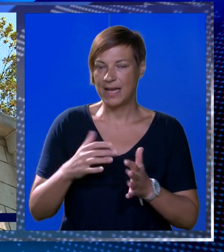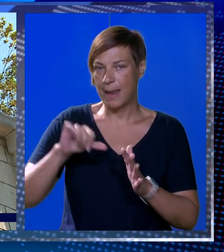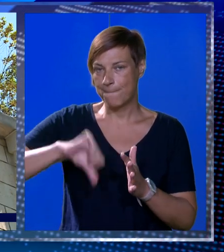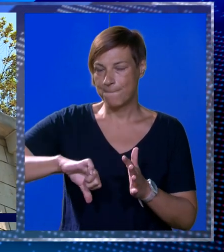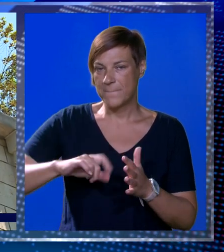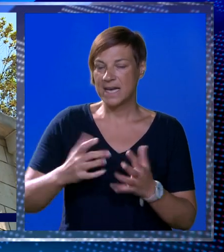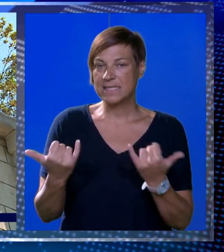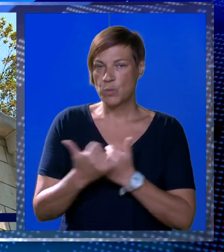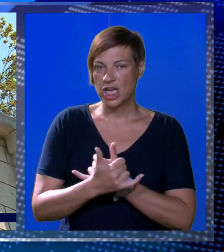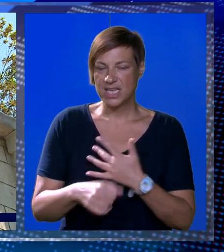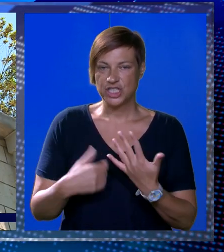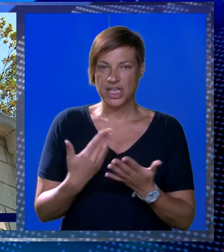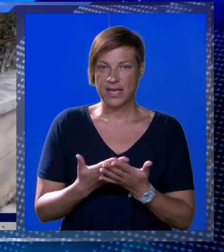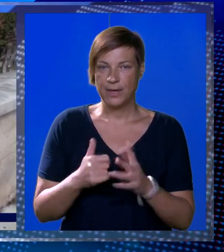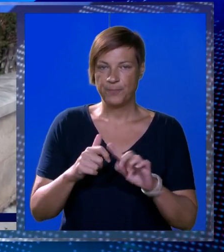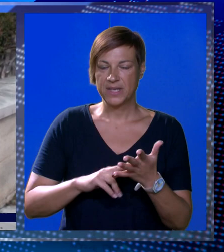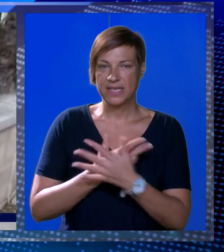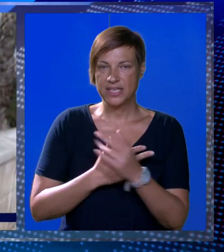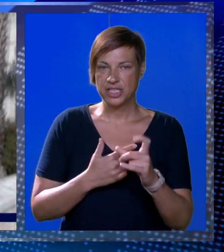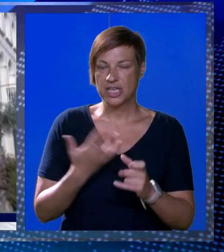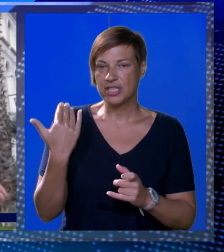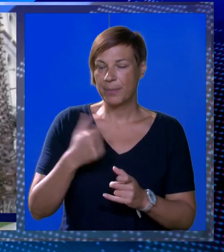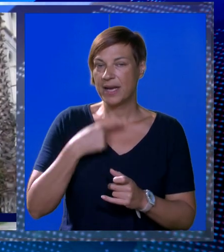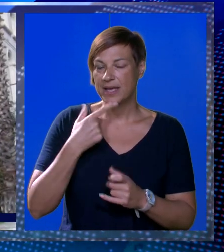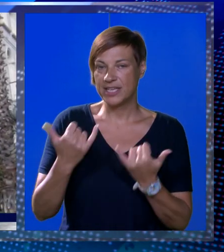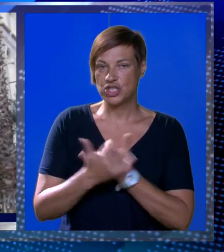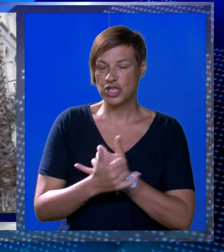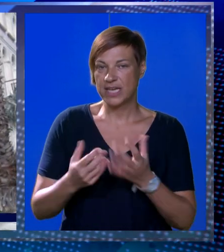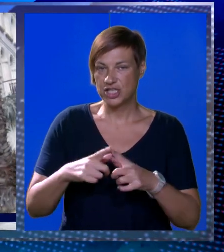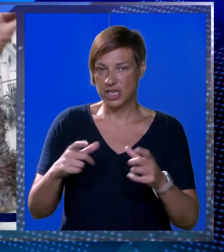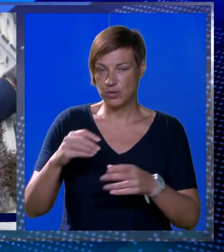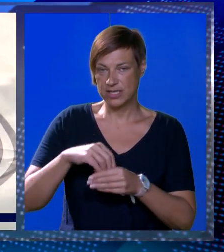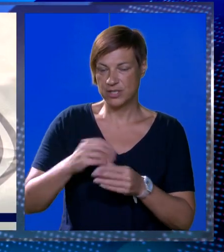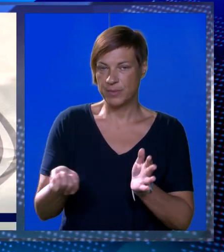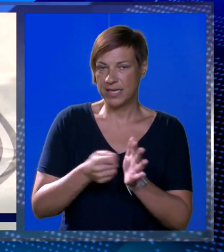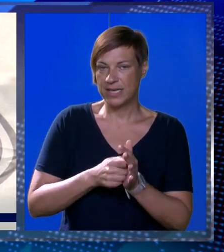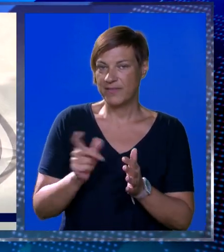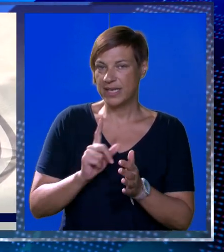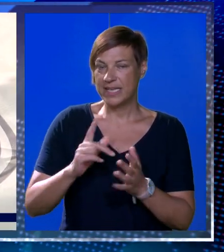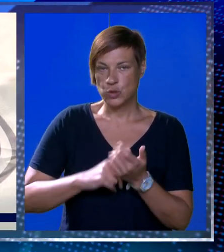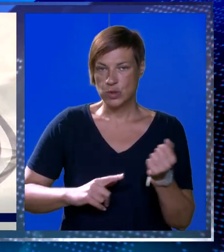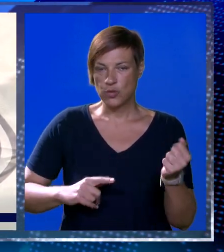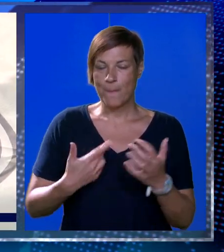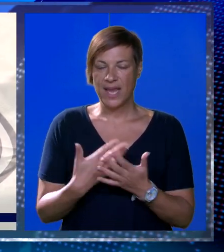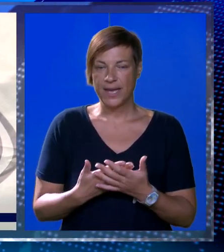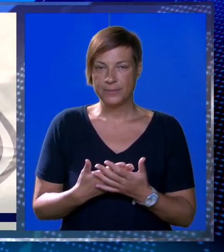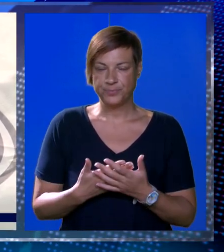ili je pala zbog amaterskih grešaka. Knežić kaže kako je bila riječ teko greške kurirske službe tada novci nisu izgubljeni.